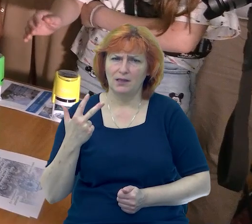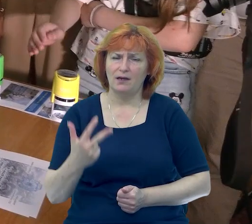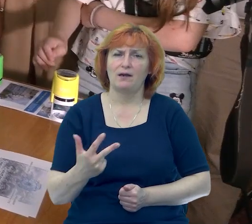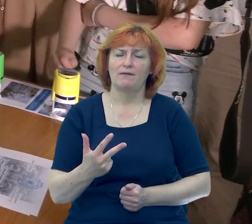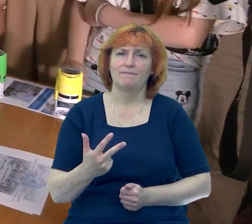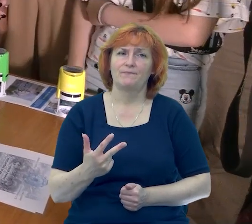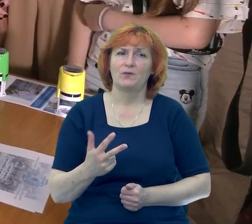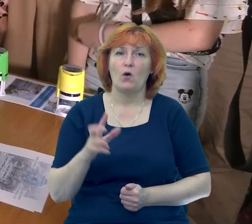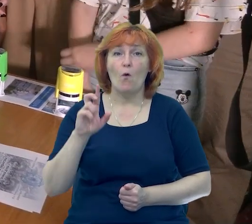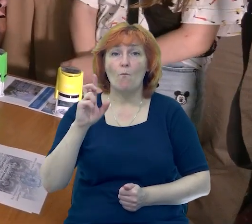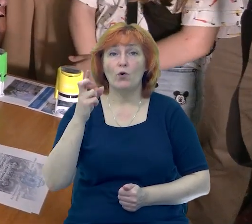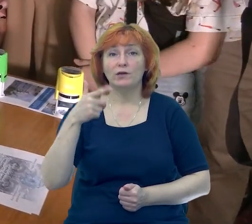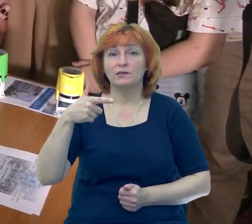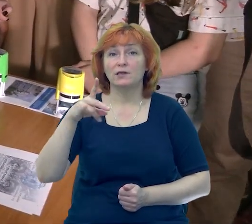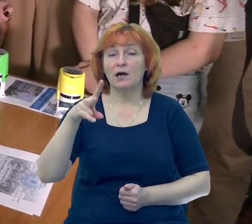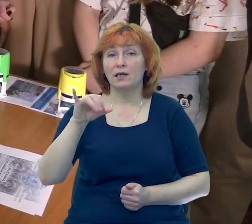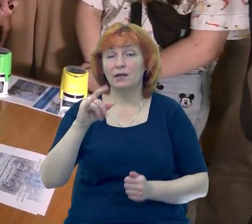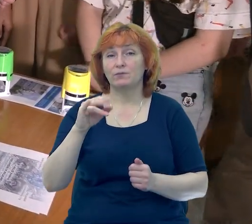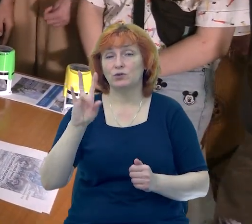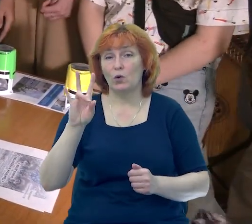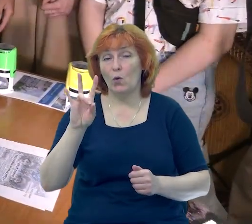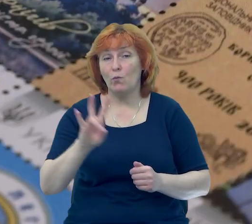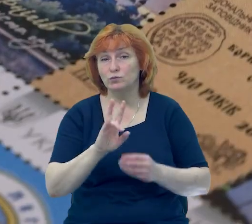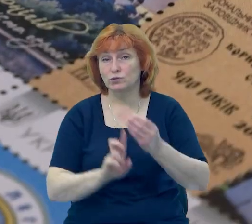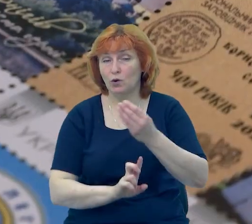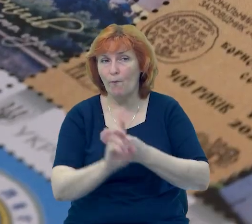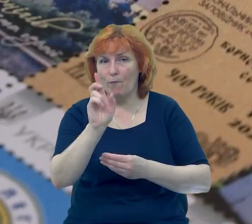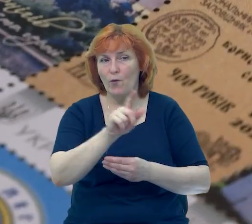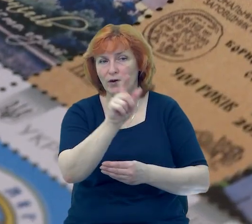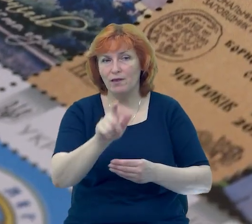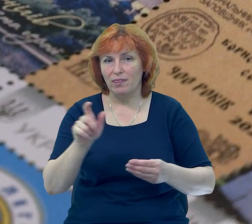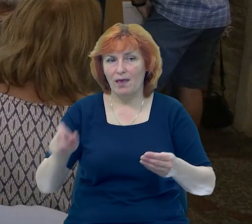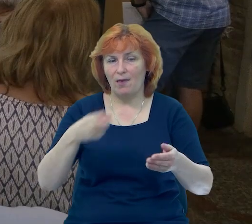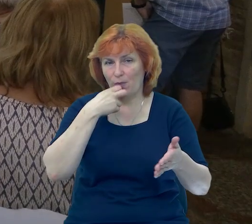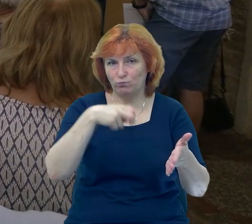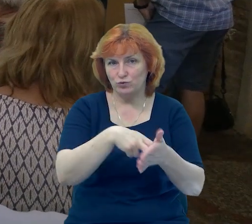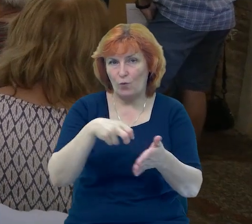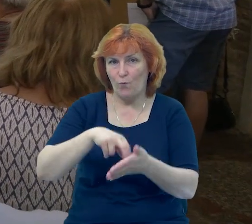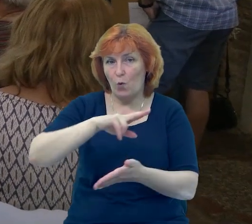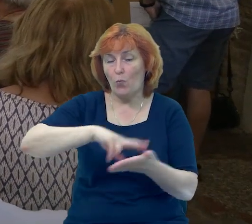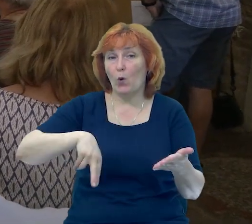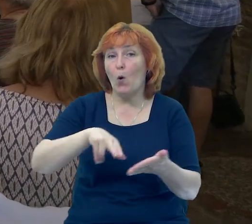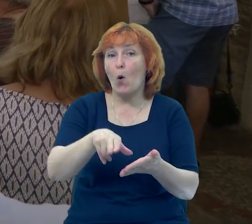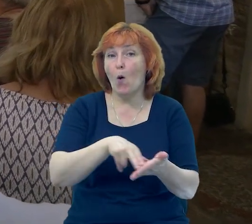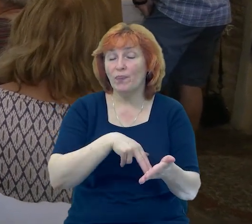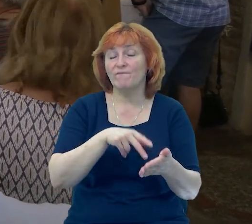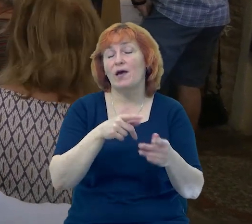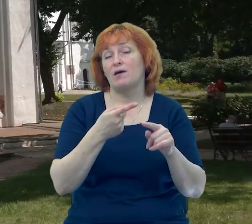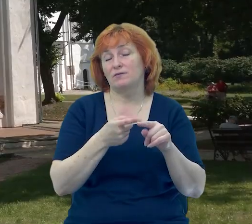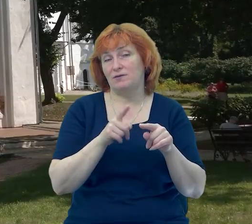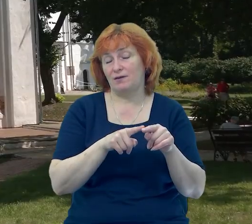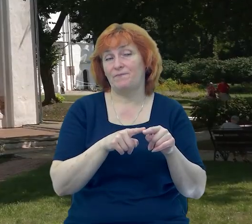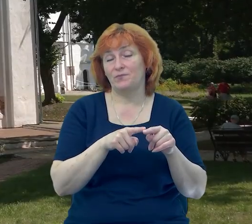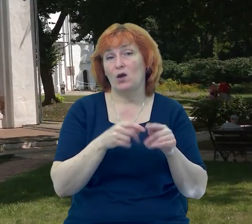У Борисогліпському соборі в Чернігові діти штампують конверти зі своїми малюнками. Так тут відкрили пошту під куполами.